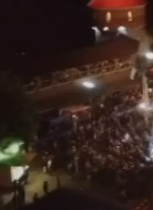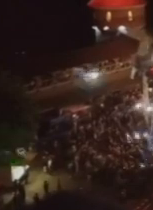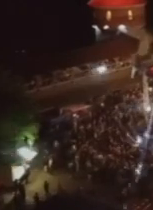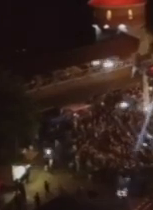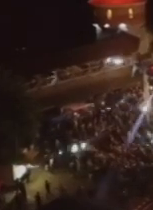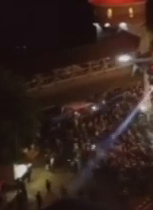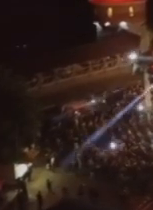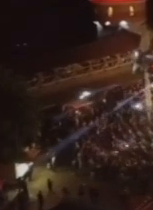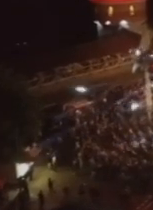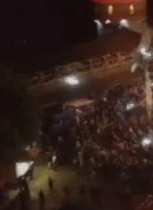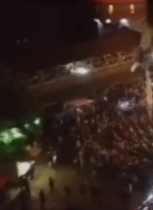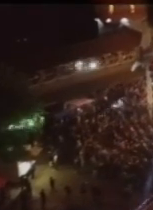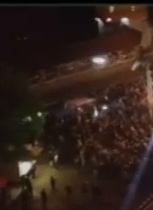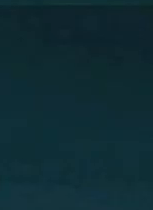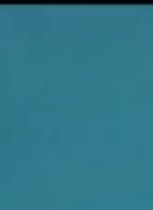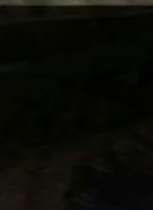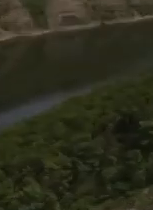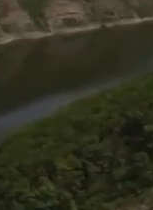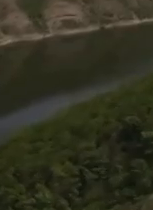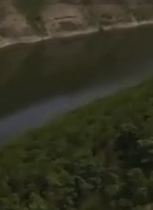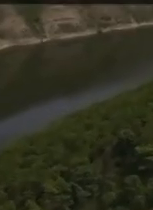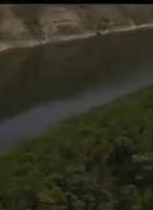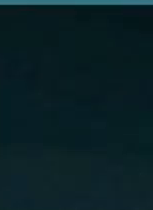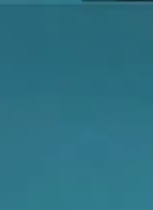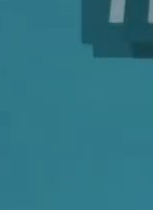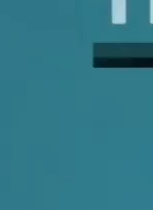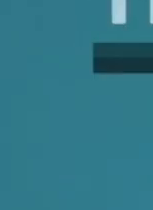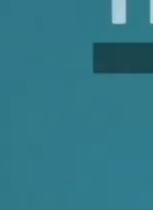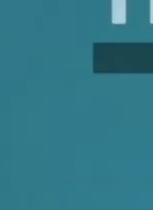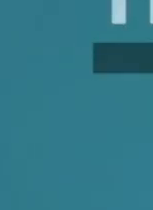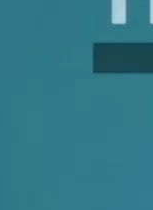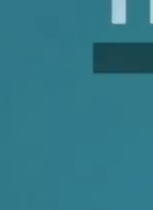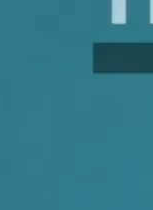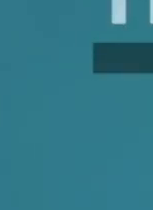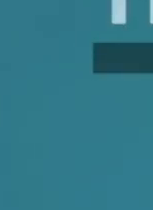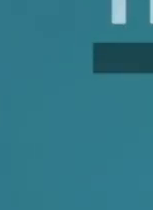Наступного року. Дякую за